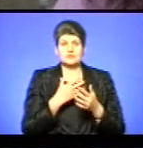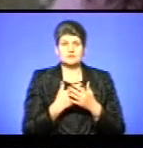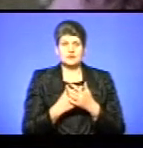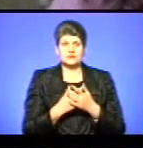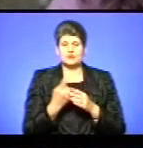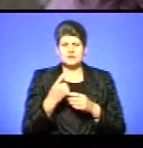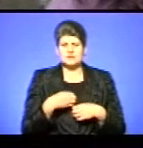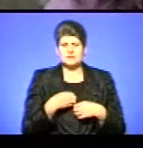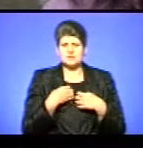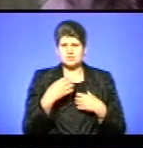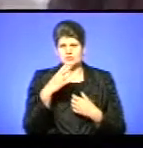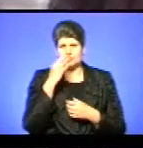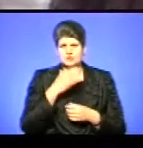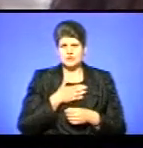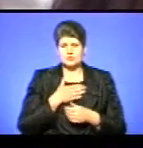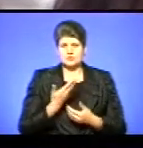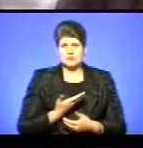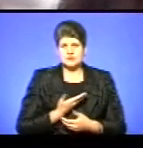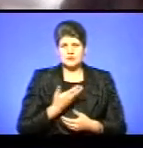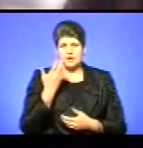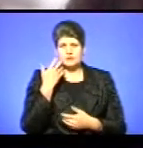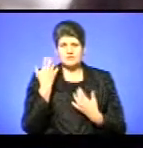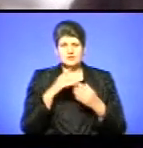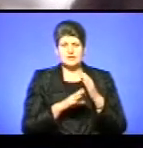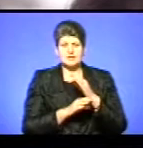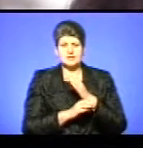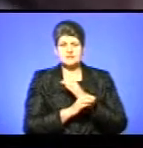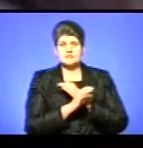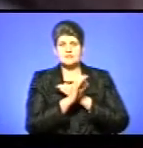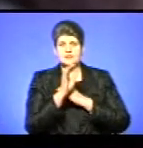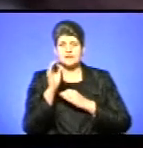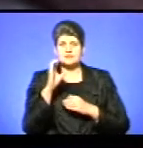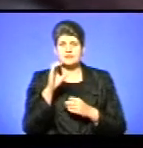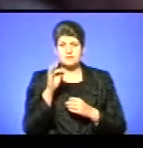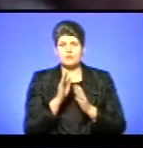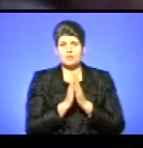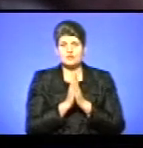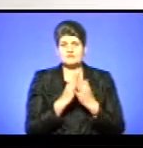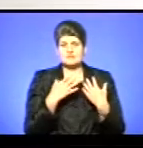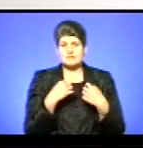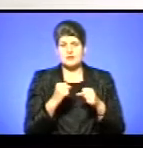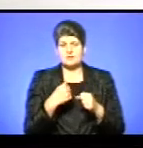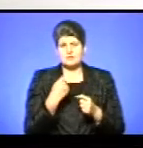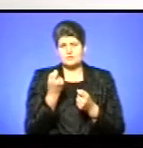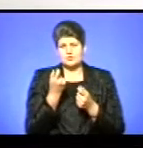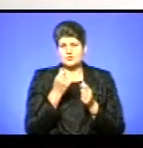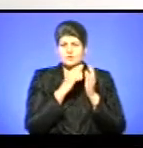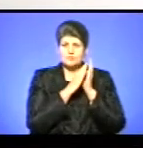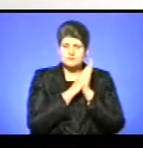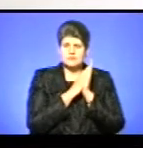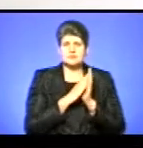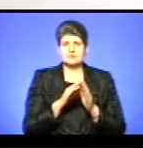найстрашніших ночей в нашому житті. Десь, коли вже світало, Сергій попросив, забрав мене, щоб трошечки хоча б поспати,